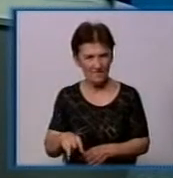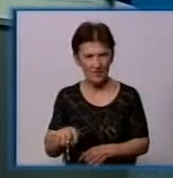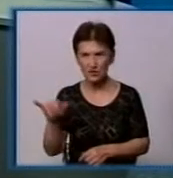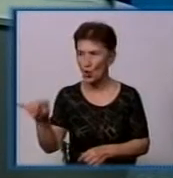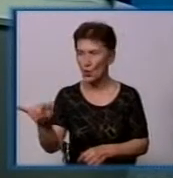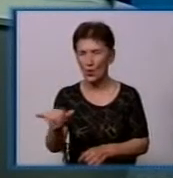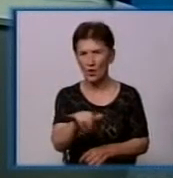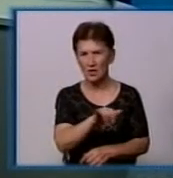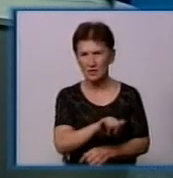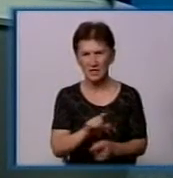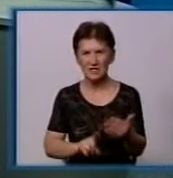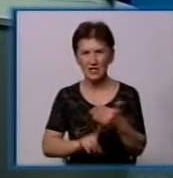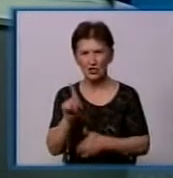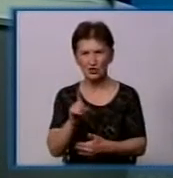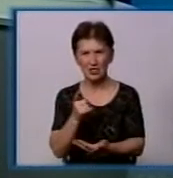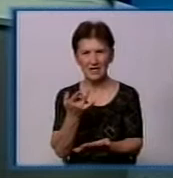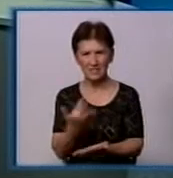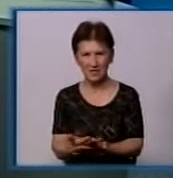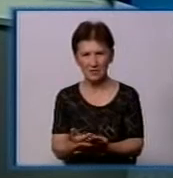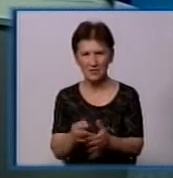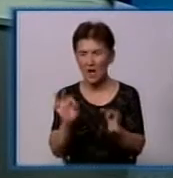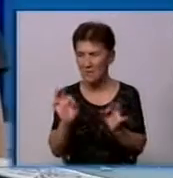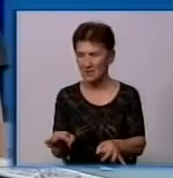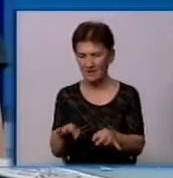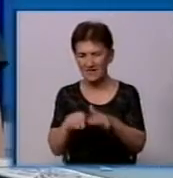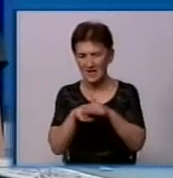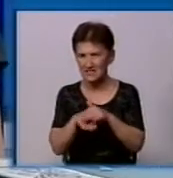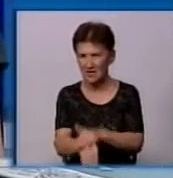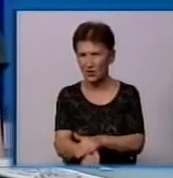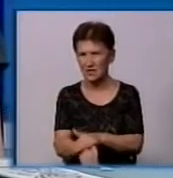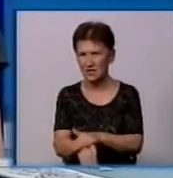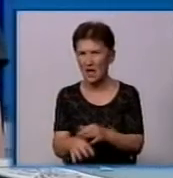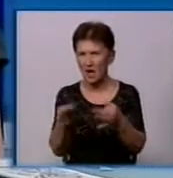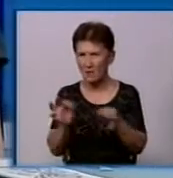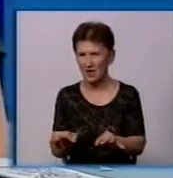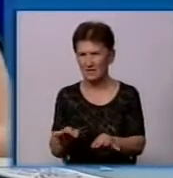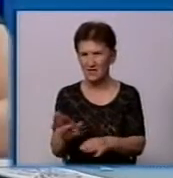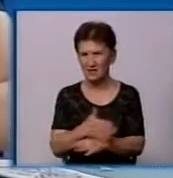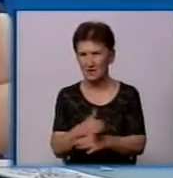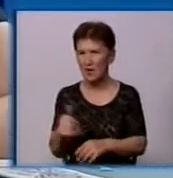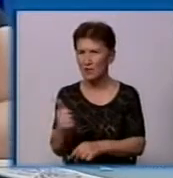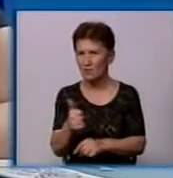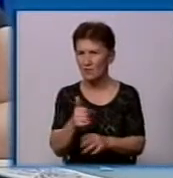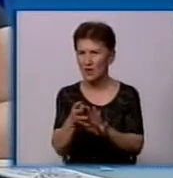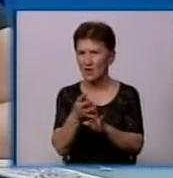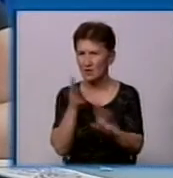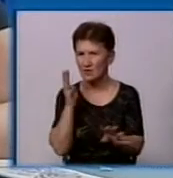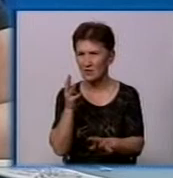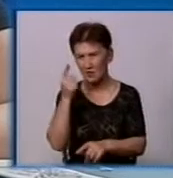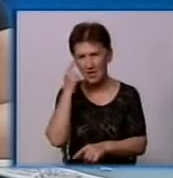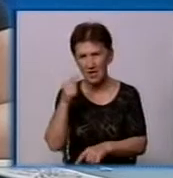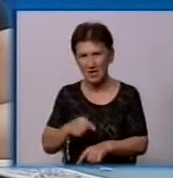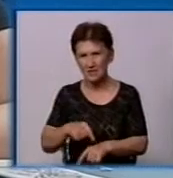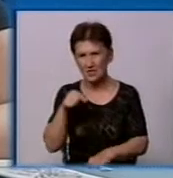них стали требовать захоронения правильного и раздельного. И по сути обязали. И в первую очередь сознательность просыпается в